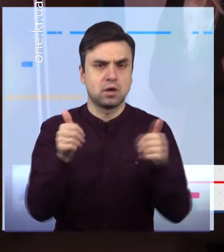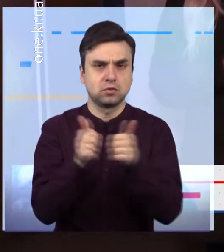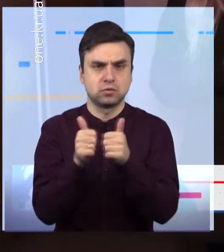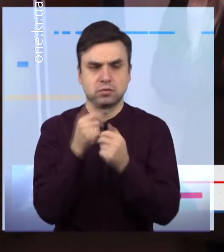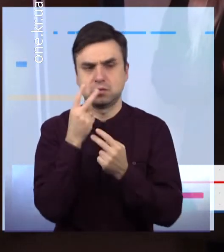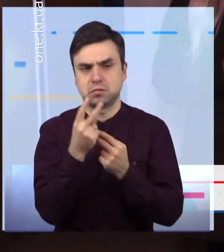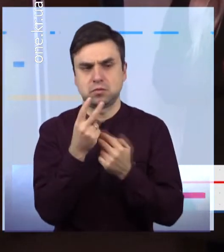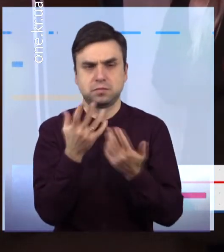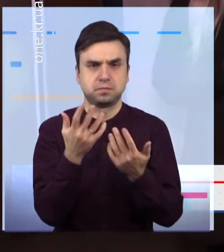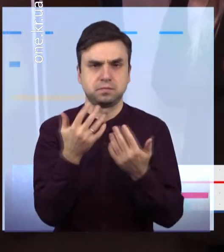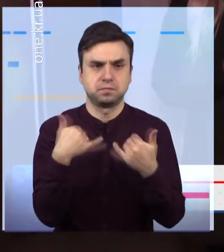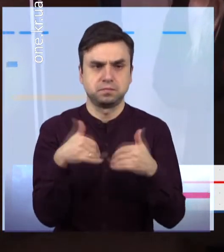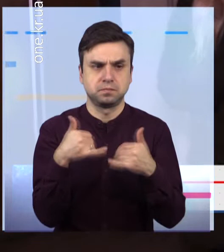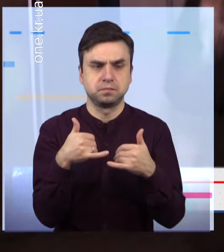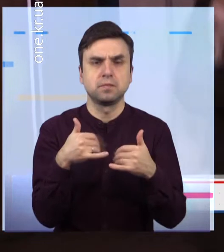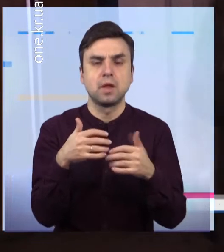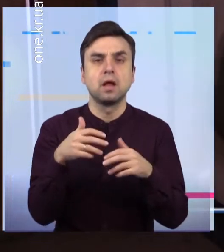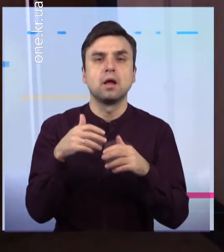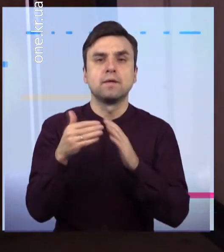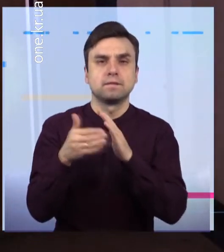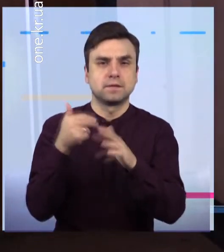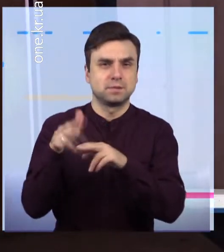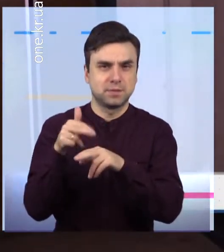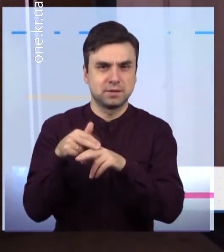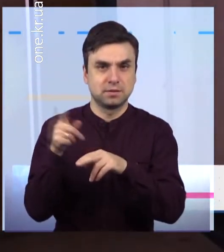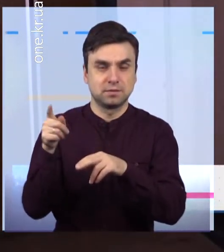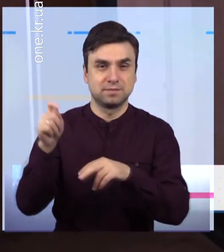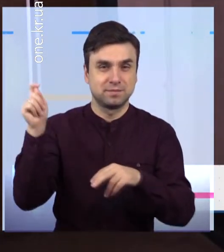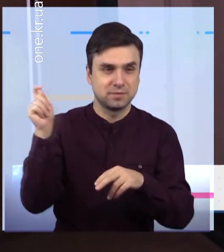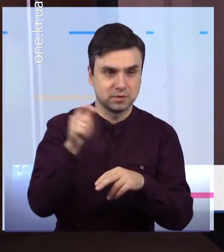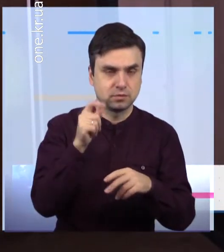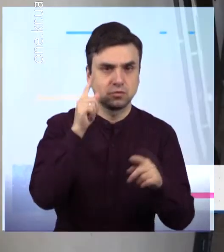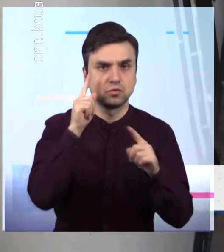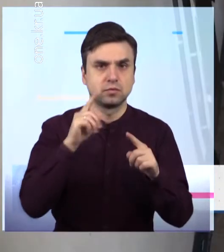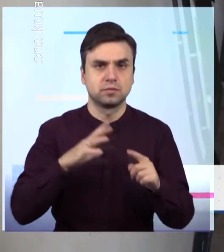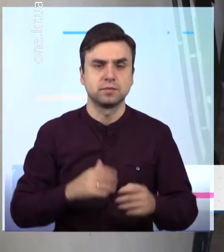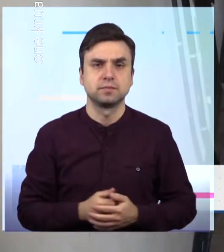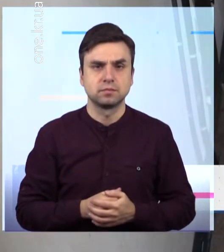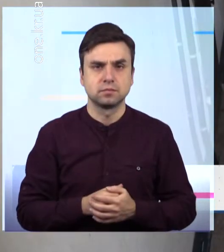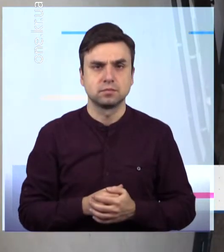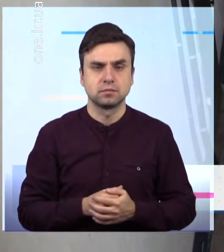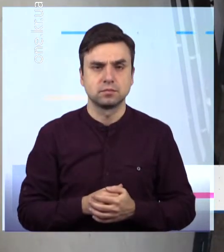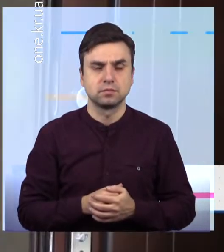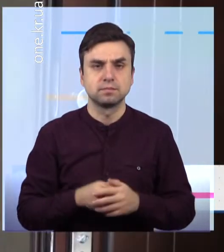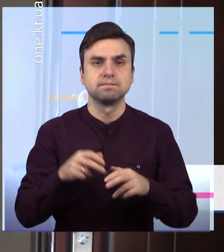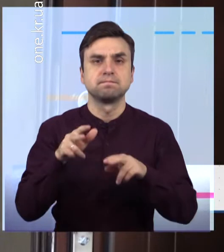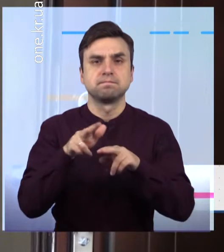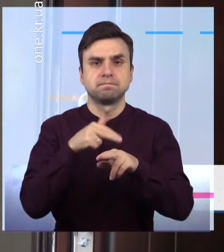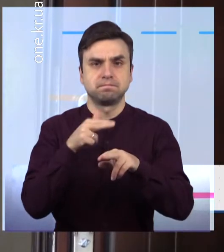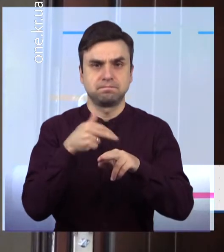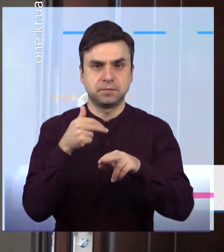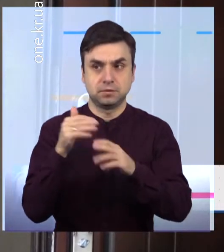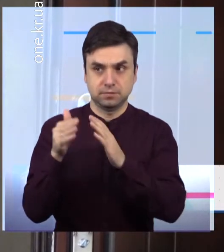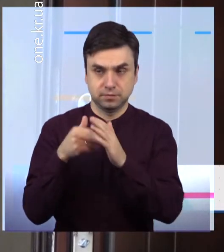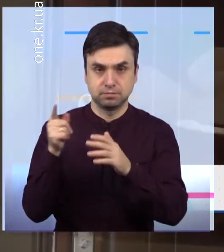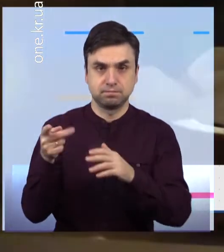приїхала поліція, неабияк його шокувало Бо коли правоохоронці увійшли до сусідської оселі, виявилось